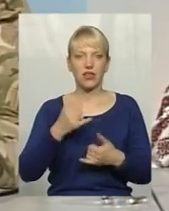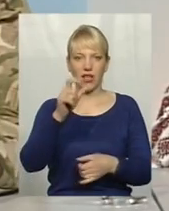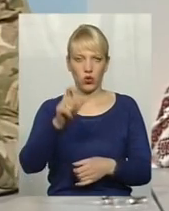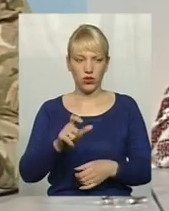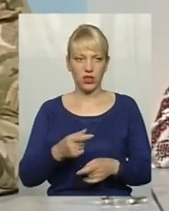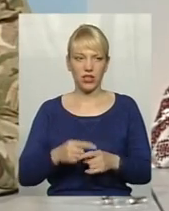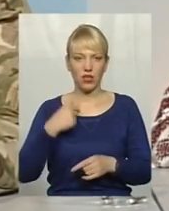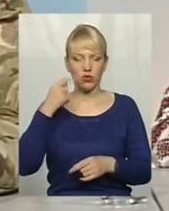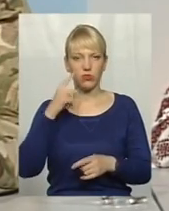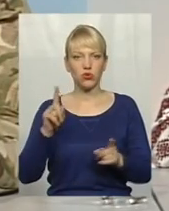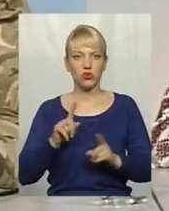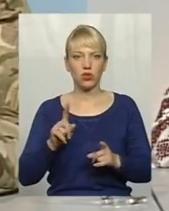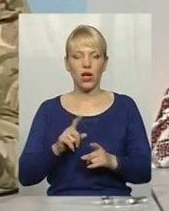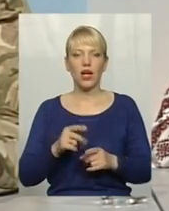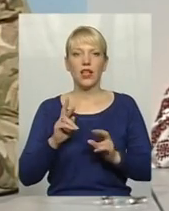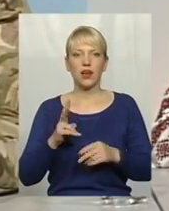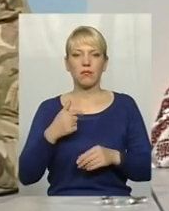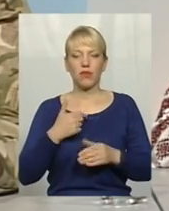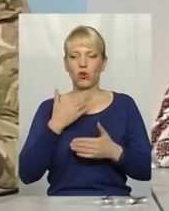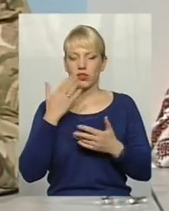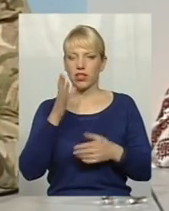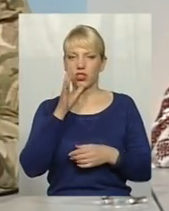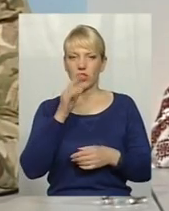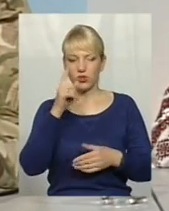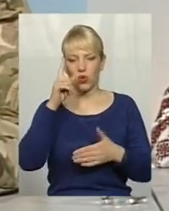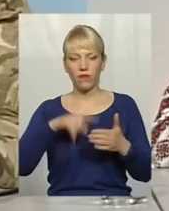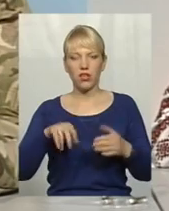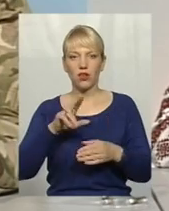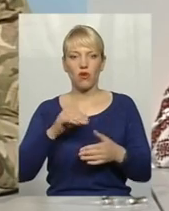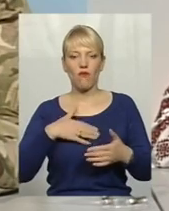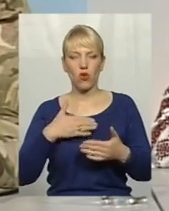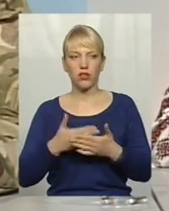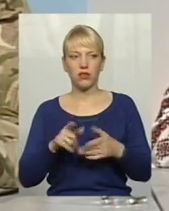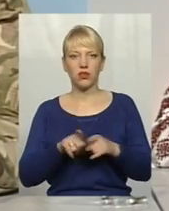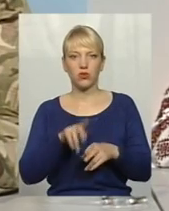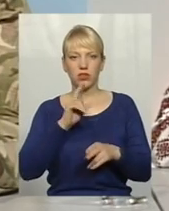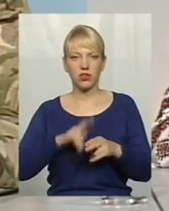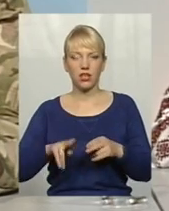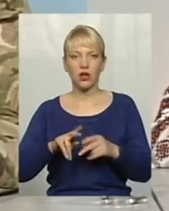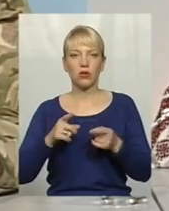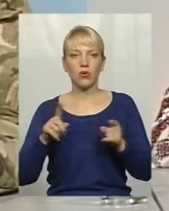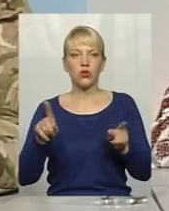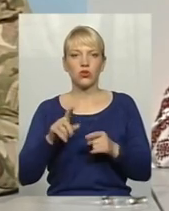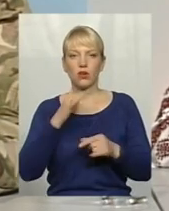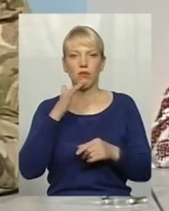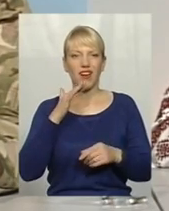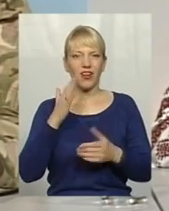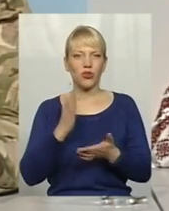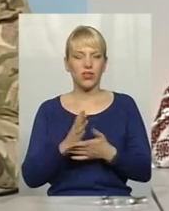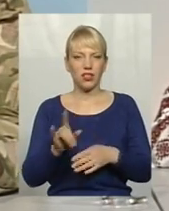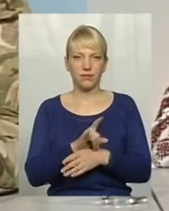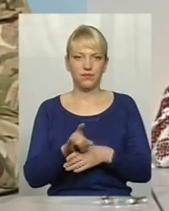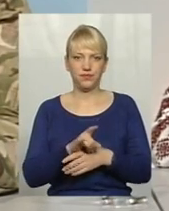І я думаю, що, так як останнім часом вже довіра до волонтерів також зникає, тому що дуже багато слизьких